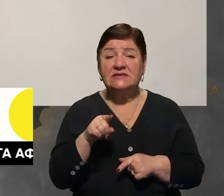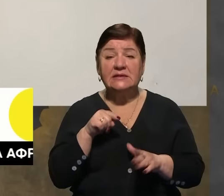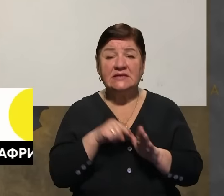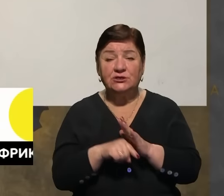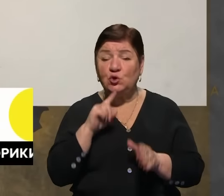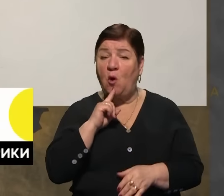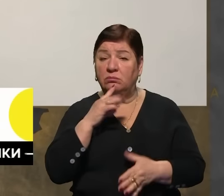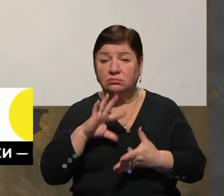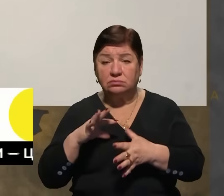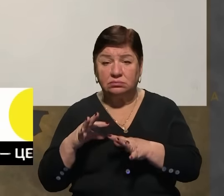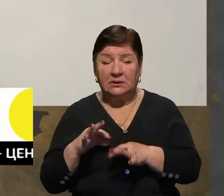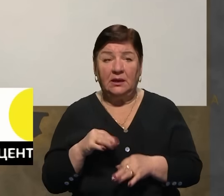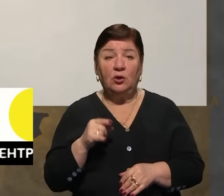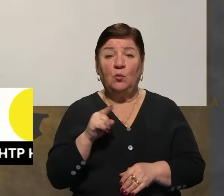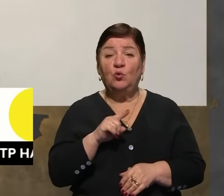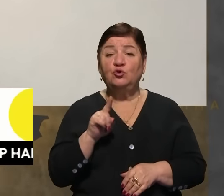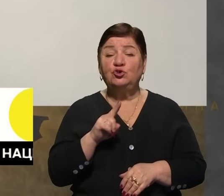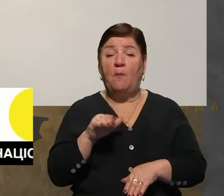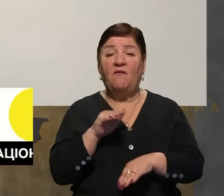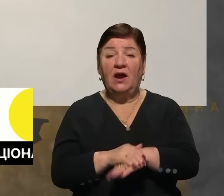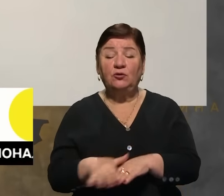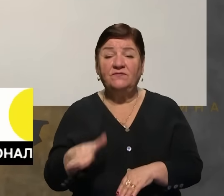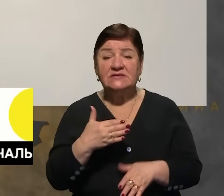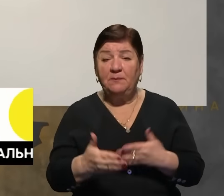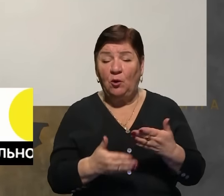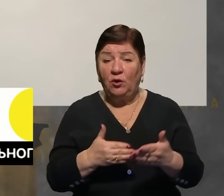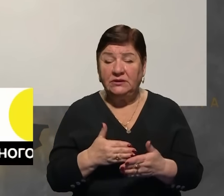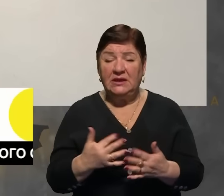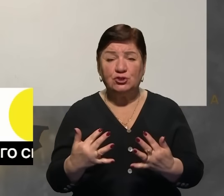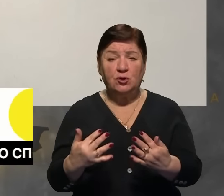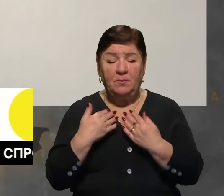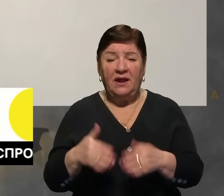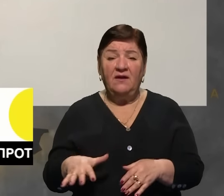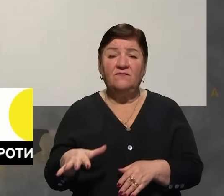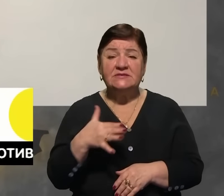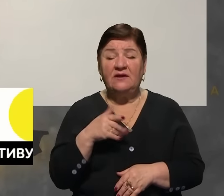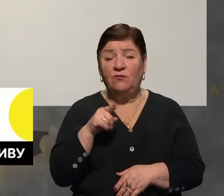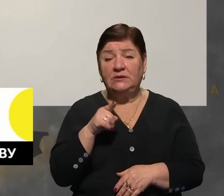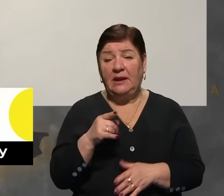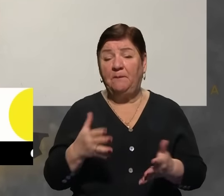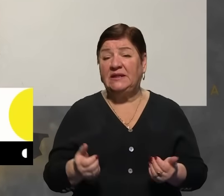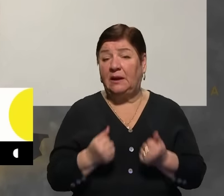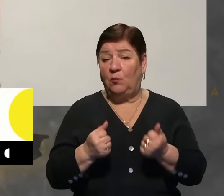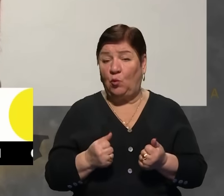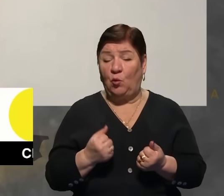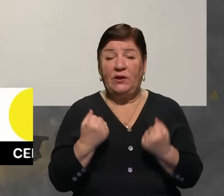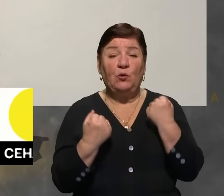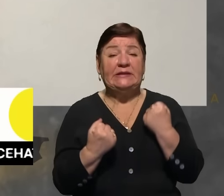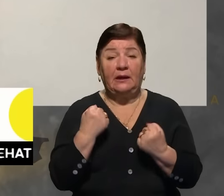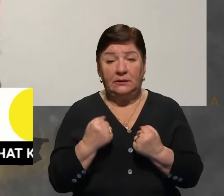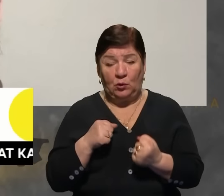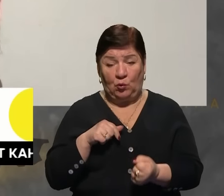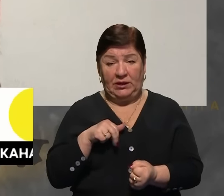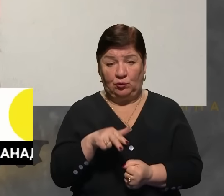складніше. Тобто, це по факту всі піхотні штурми, чи майже всі піхотні штурми, вони йдуть за підтримкою техніки. Третя